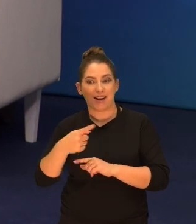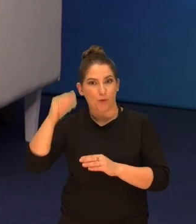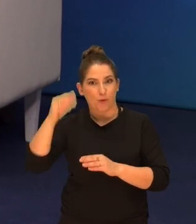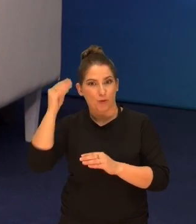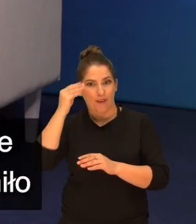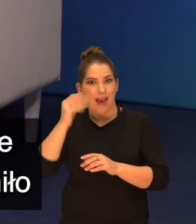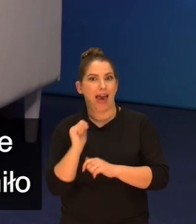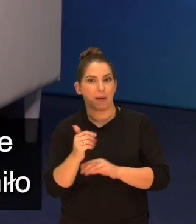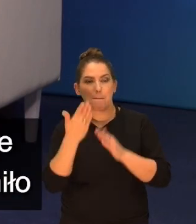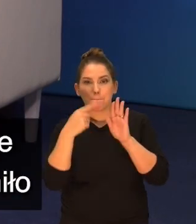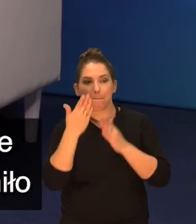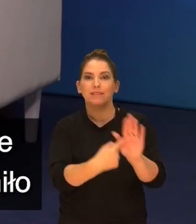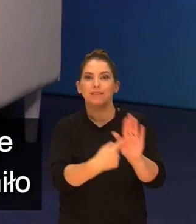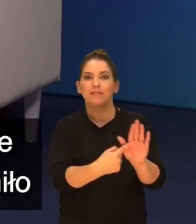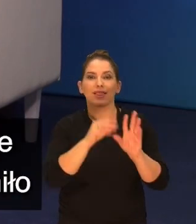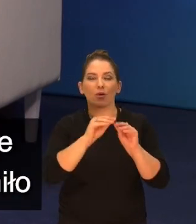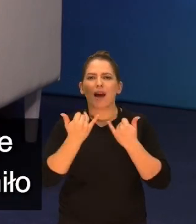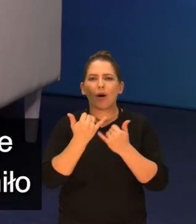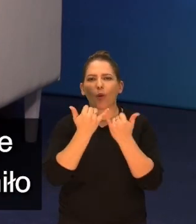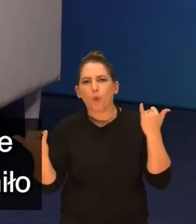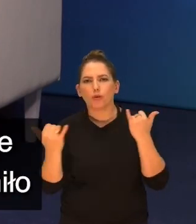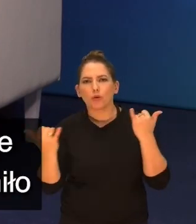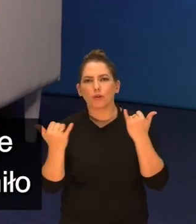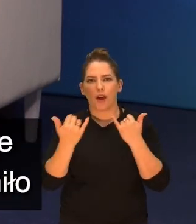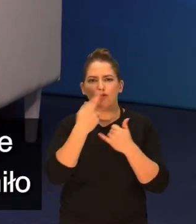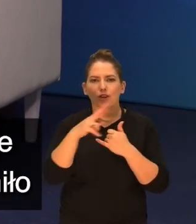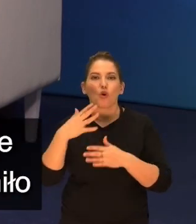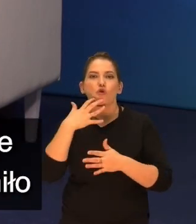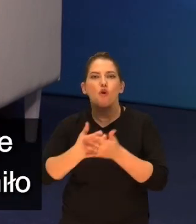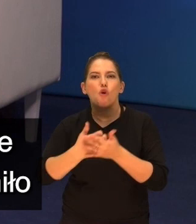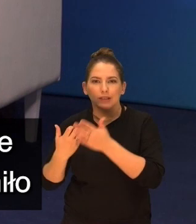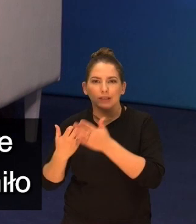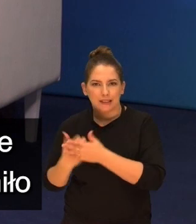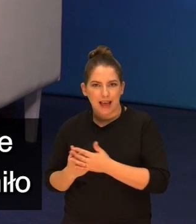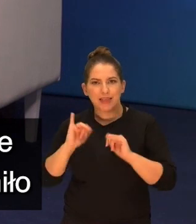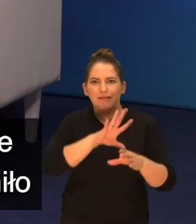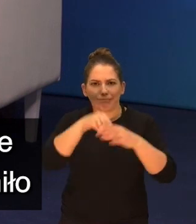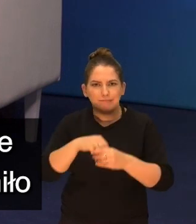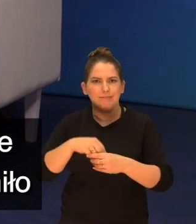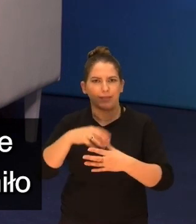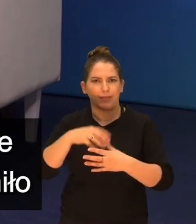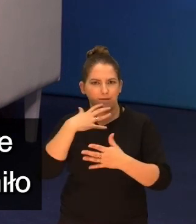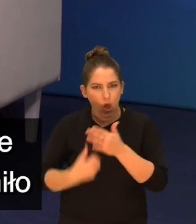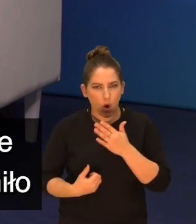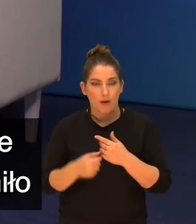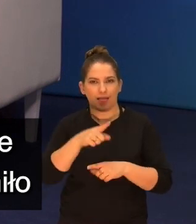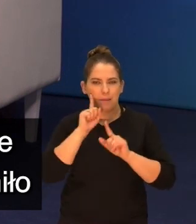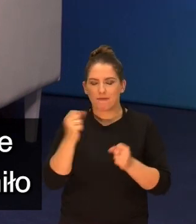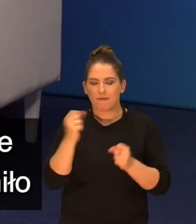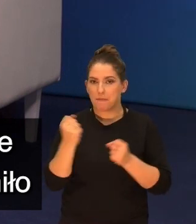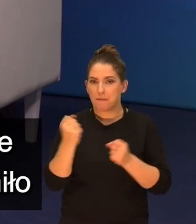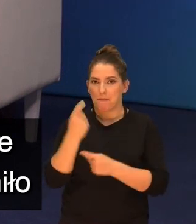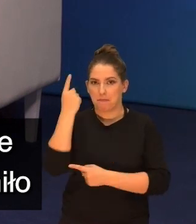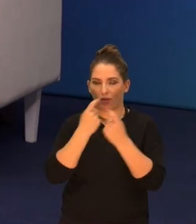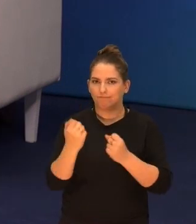którzy pokazywali swoim nauczycielom, jak z różnych rzeczy korzystać, jak je zaimplementować. I to naprawdę bardzo,